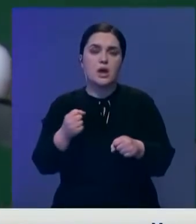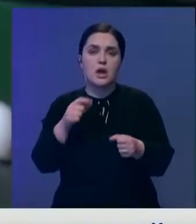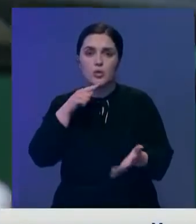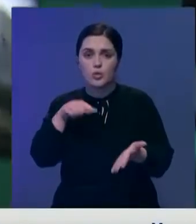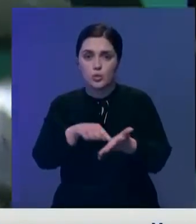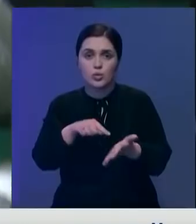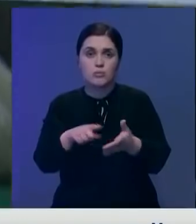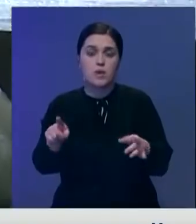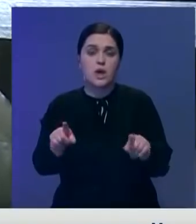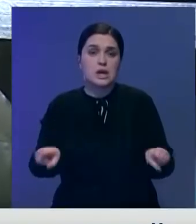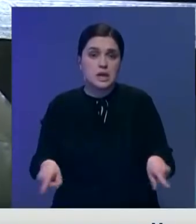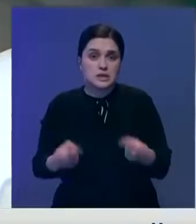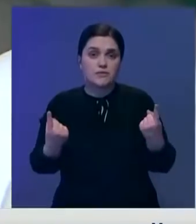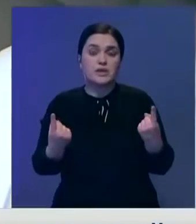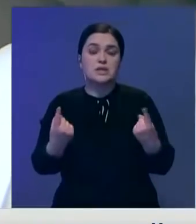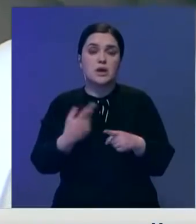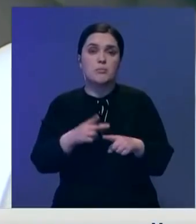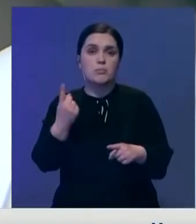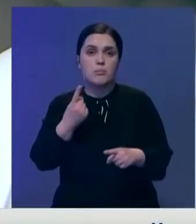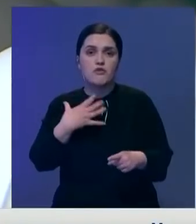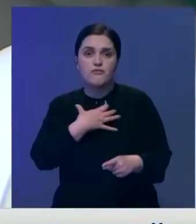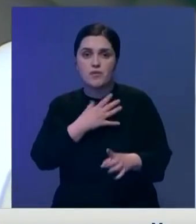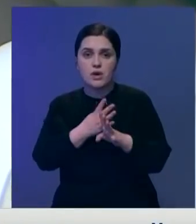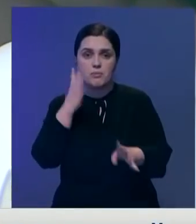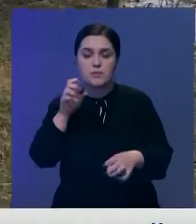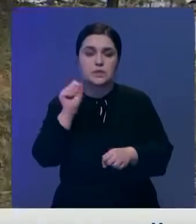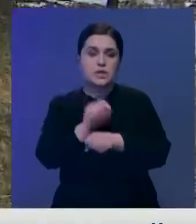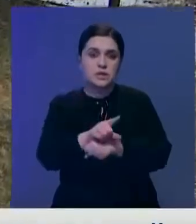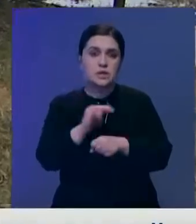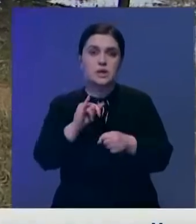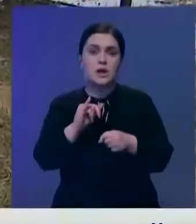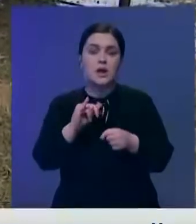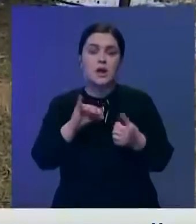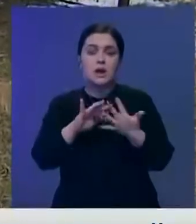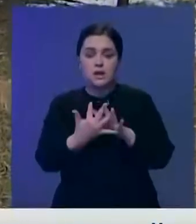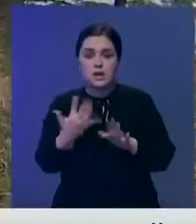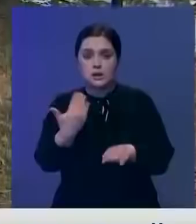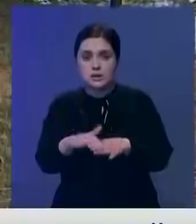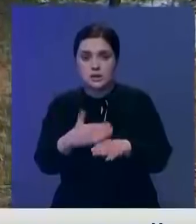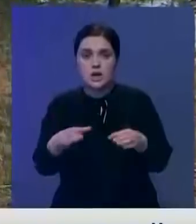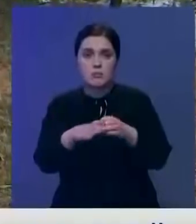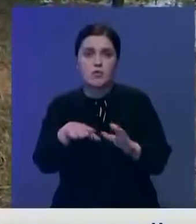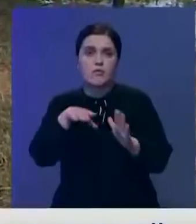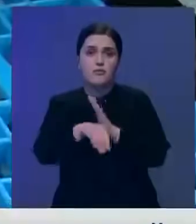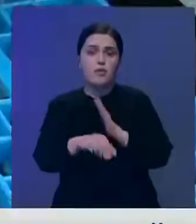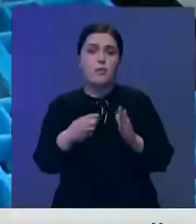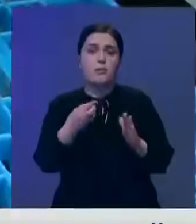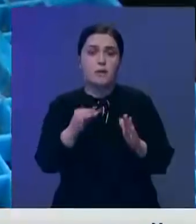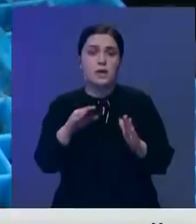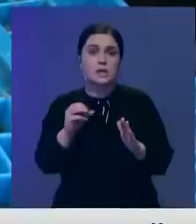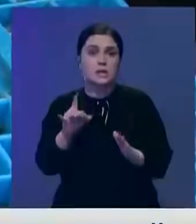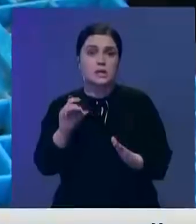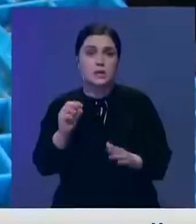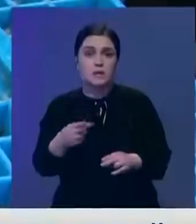агропромышленного комплекса сегодня в Казахстане одна из приоритетных задач. И аграрная кредитная корпорация, вошедшая в состав холдинга «Батерек», играет в этой